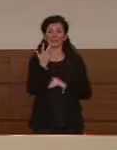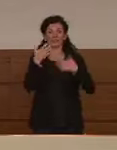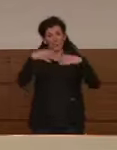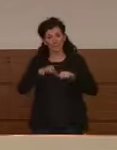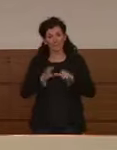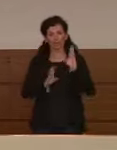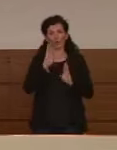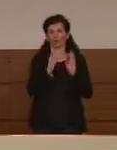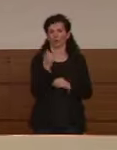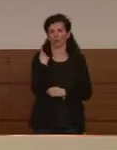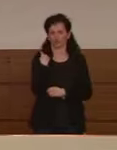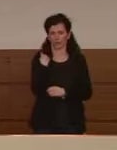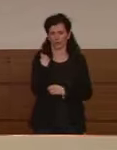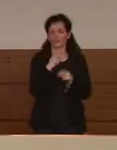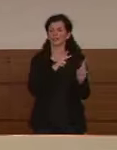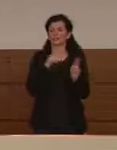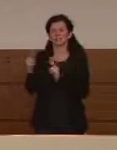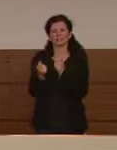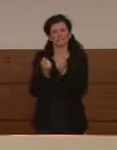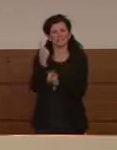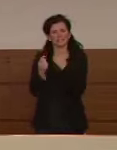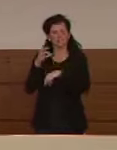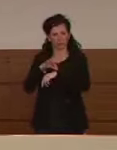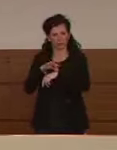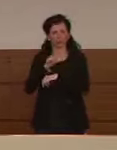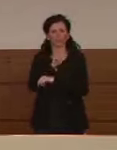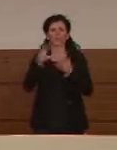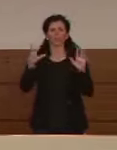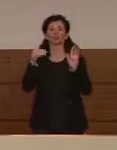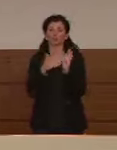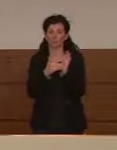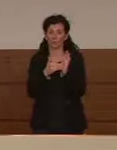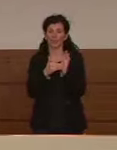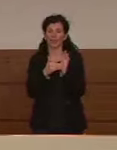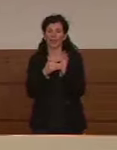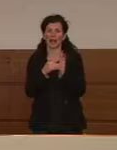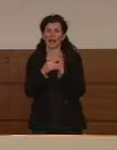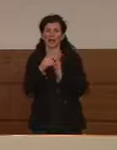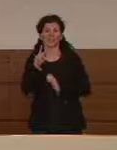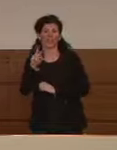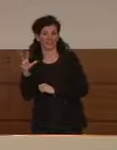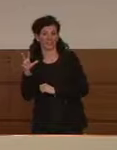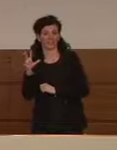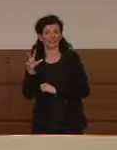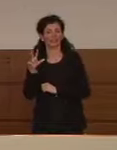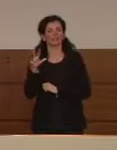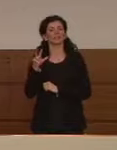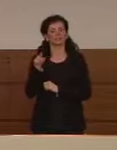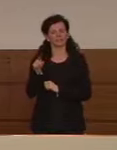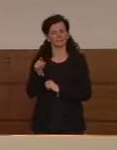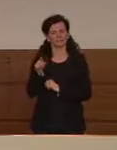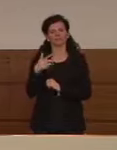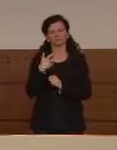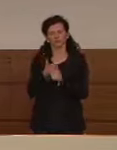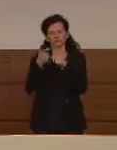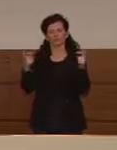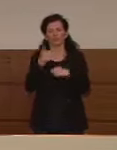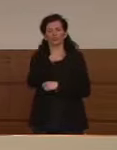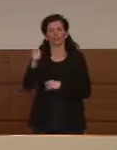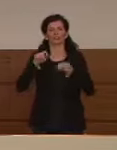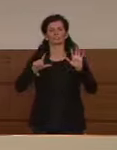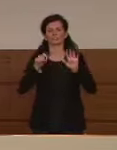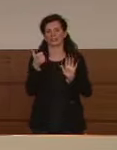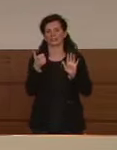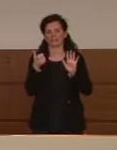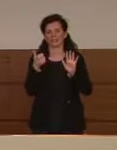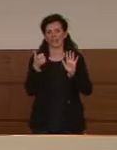Mentre i ricoverati con sintomi sono 28.023 con un incremento di 176 rispetto